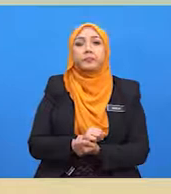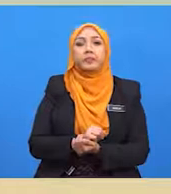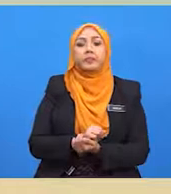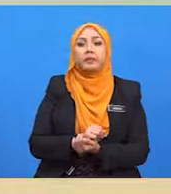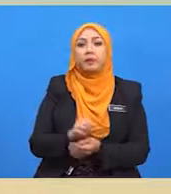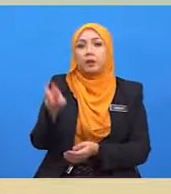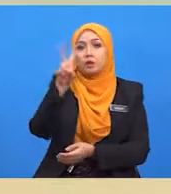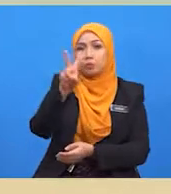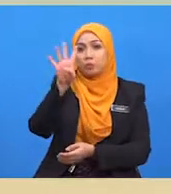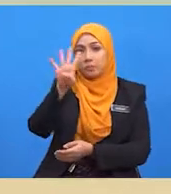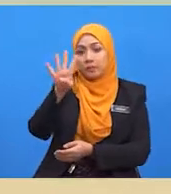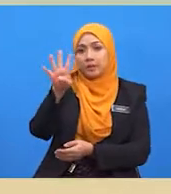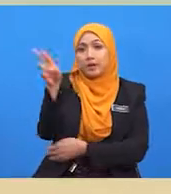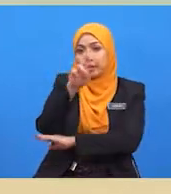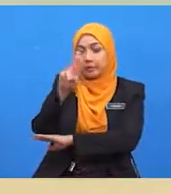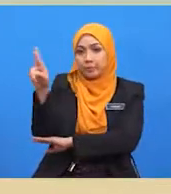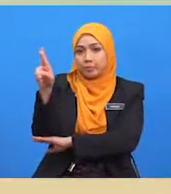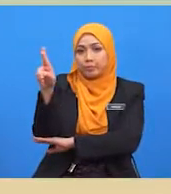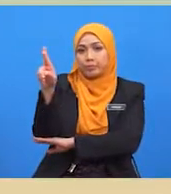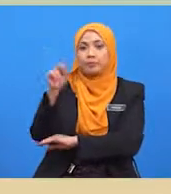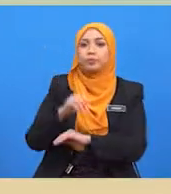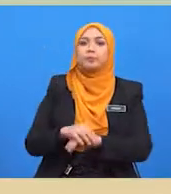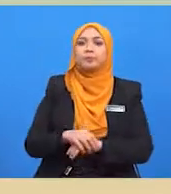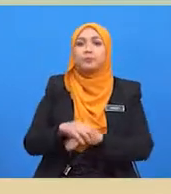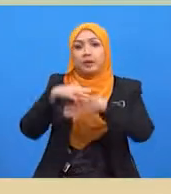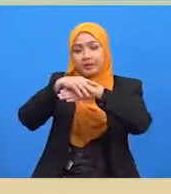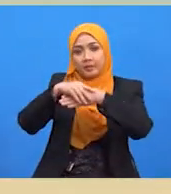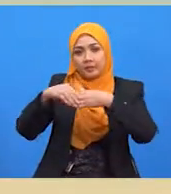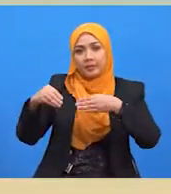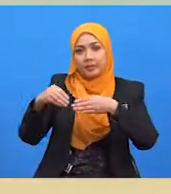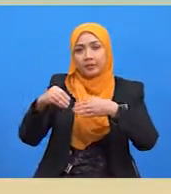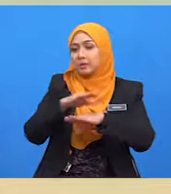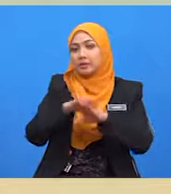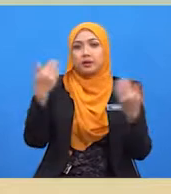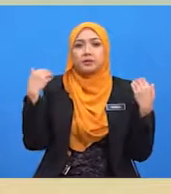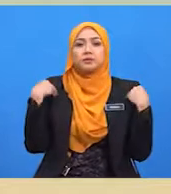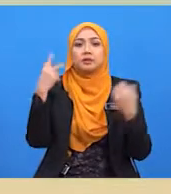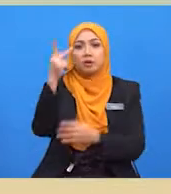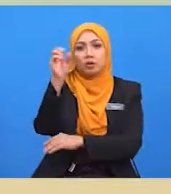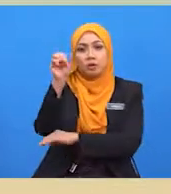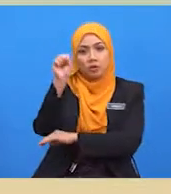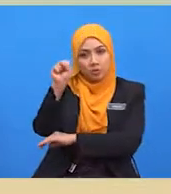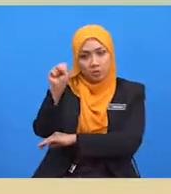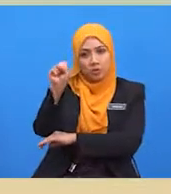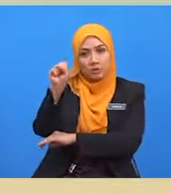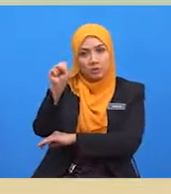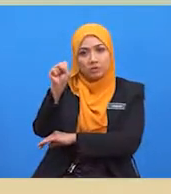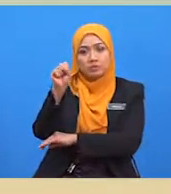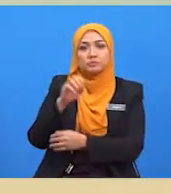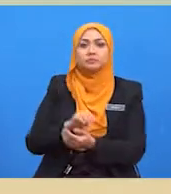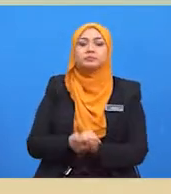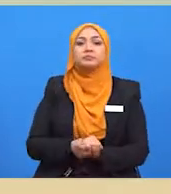kos pengangkutan harga pasaran kereta import di negara B sekarang adalah RM